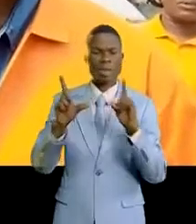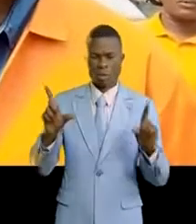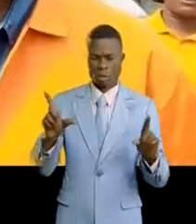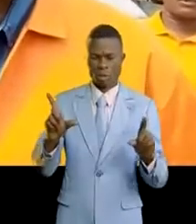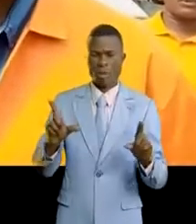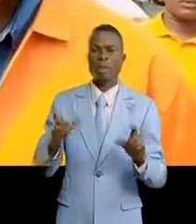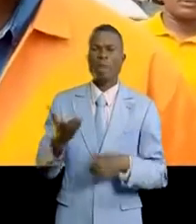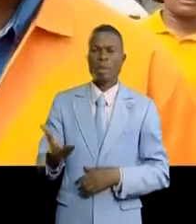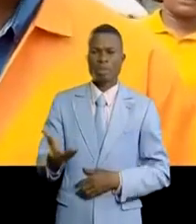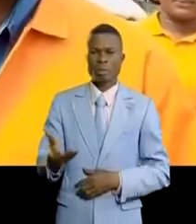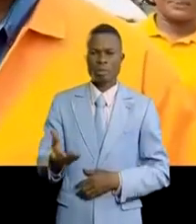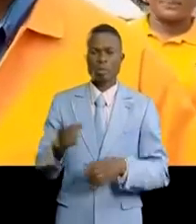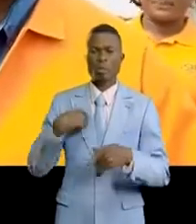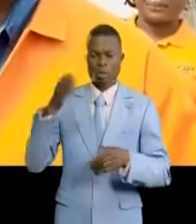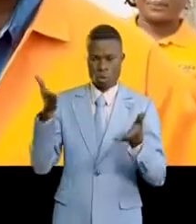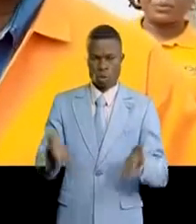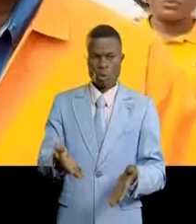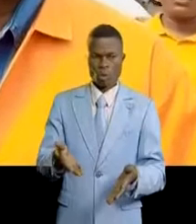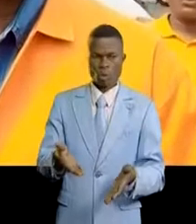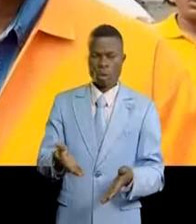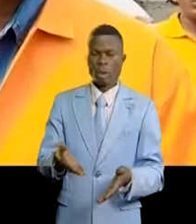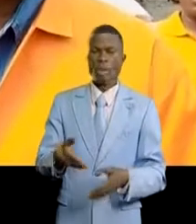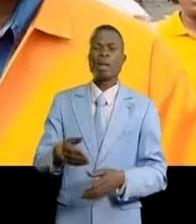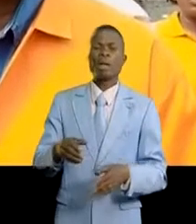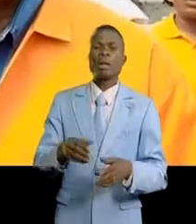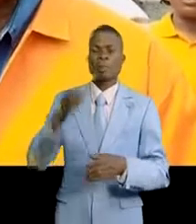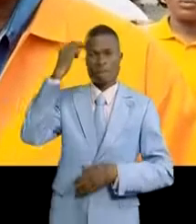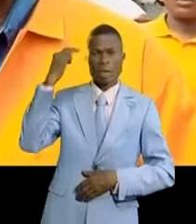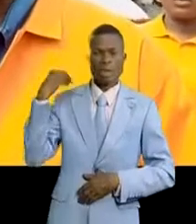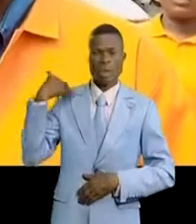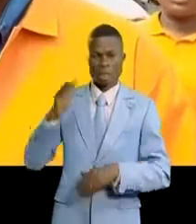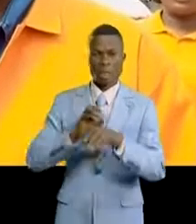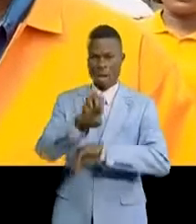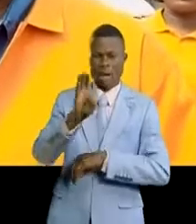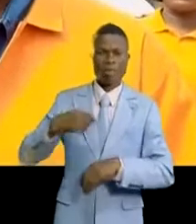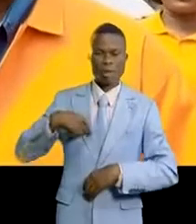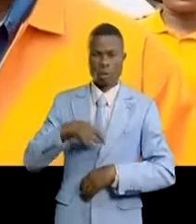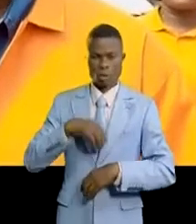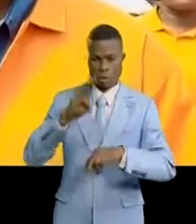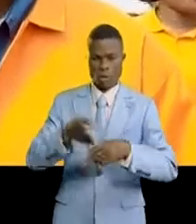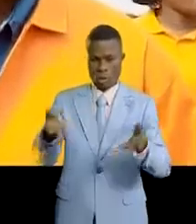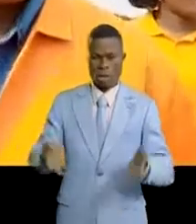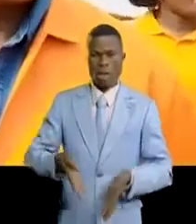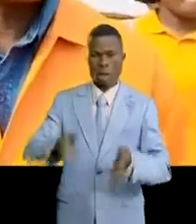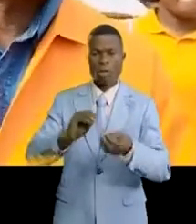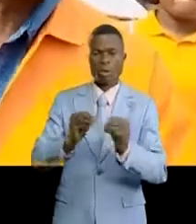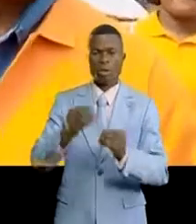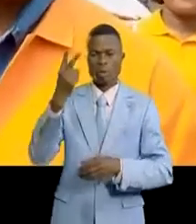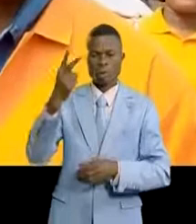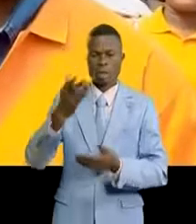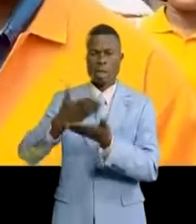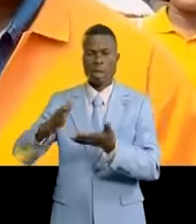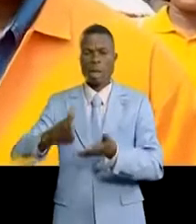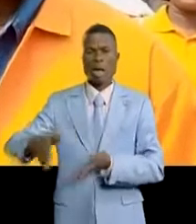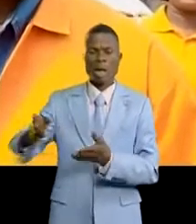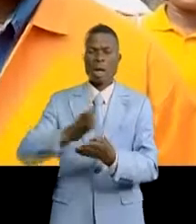la situation. Donc nous sommes dans la suite du ministre d'Etat et maintenant nous sommes sur la route nationale numéro 2 dans le tronçon qui va